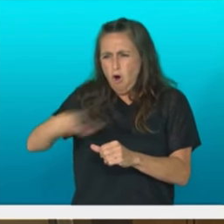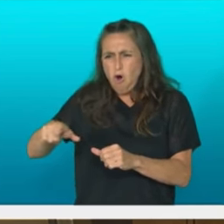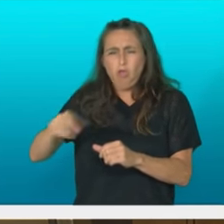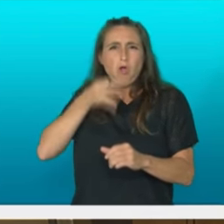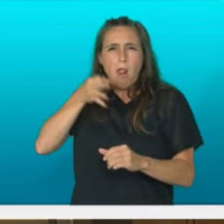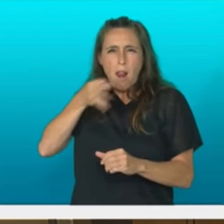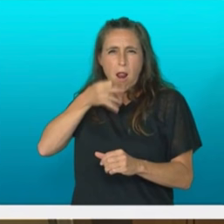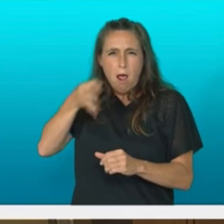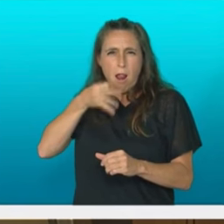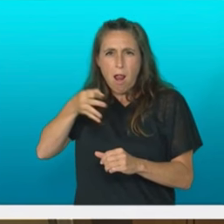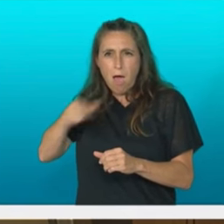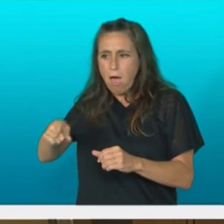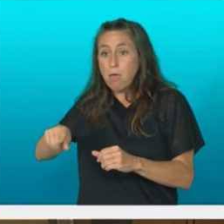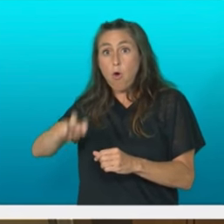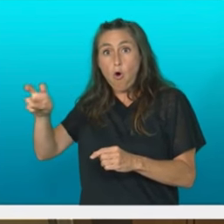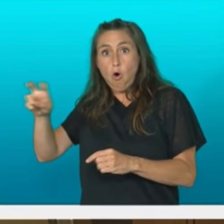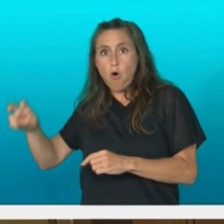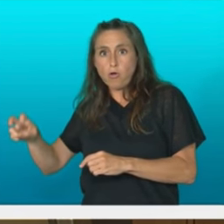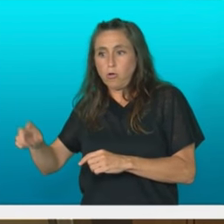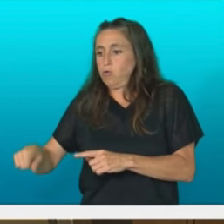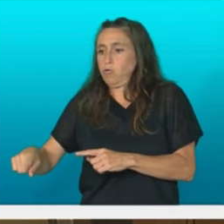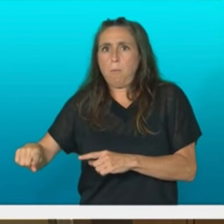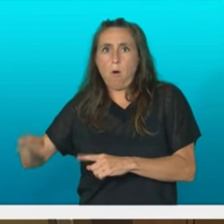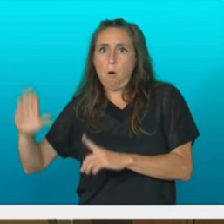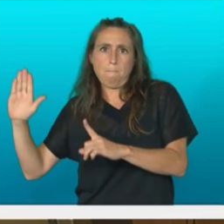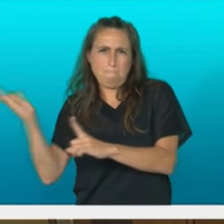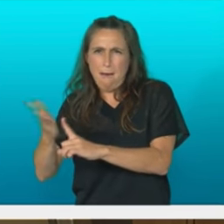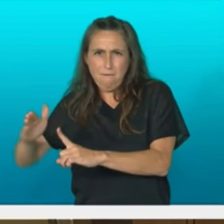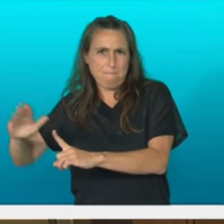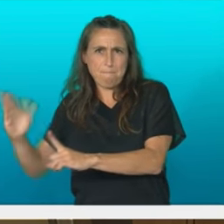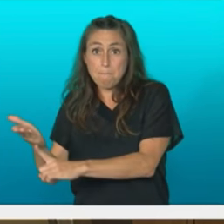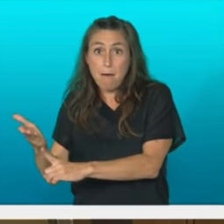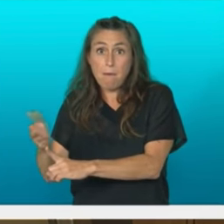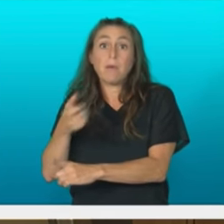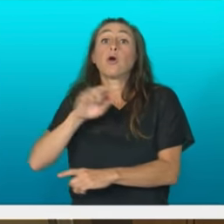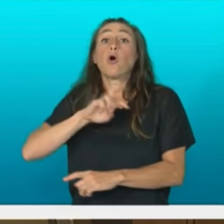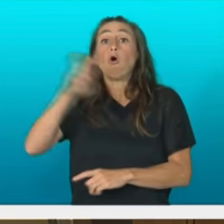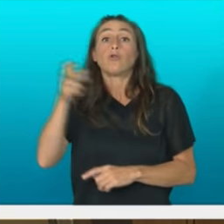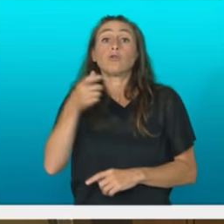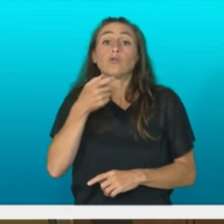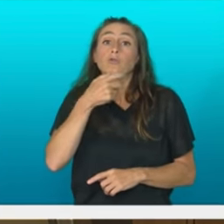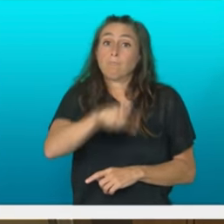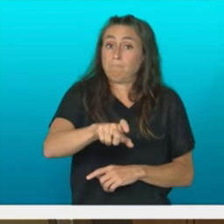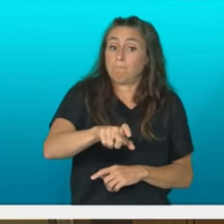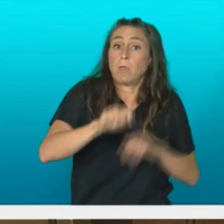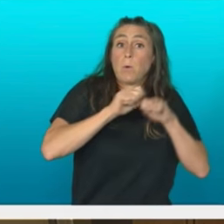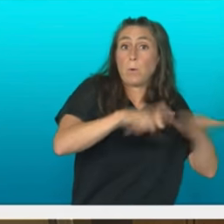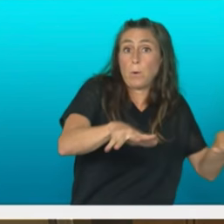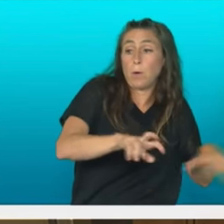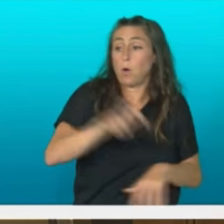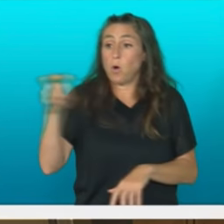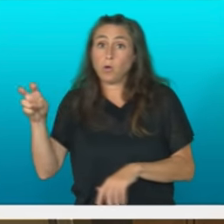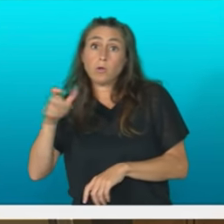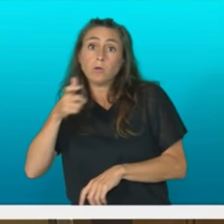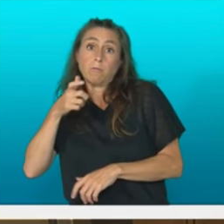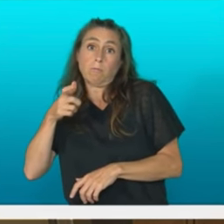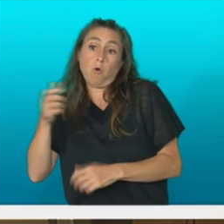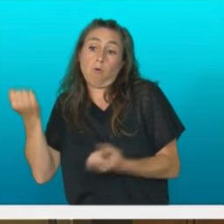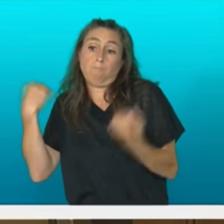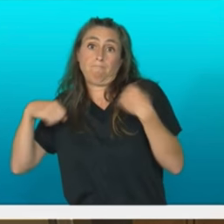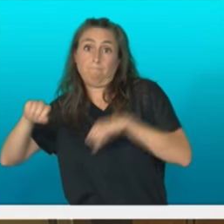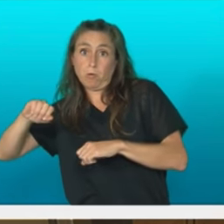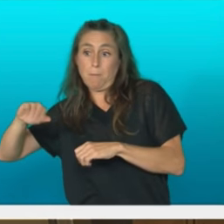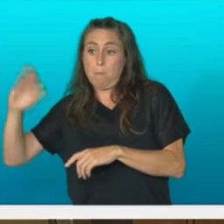dituzte, eta gorrotua zabaltzen dute, eta beste batzuek gorrotu hori kolpe eta eraso izugarrietan bilakatzen dute.